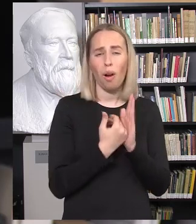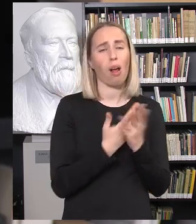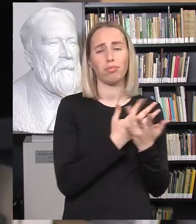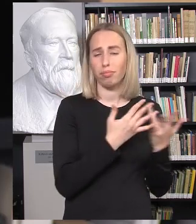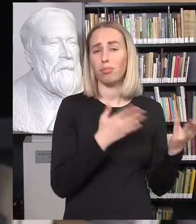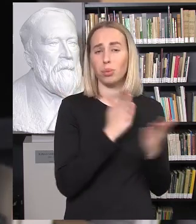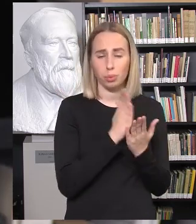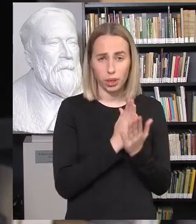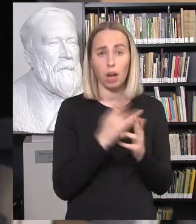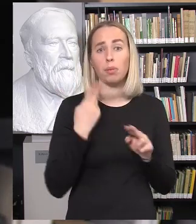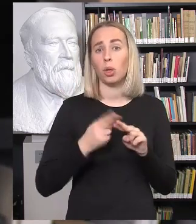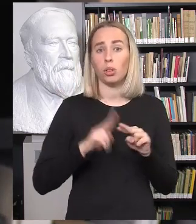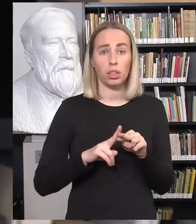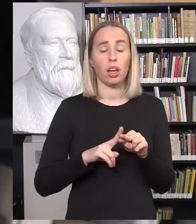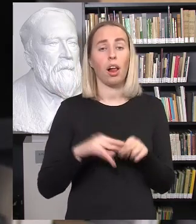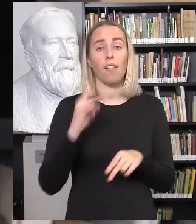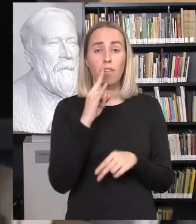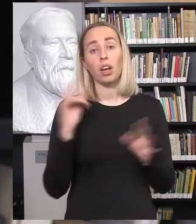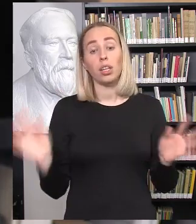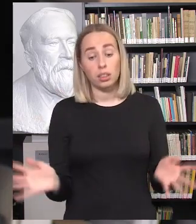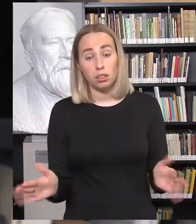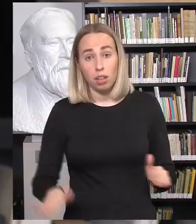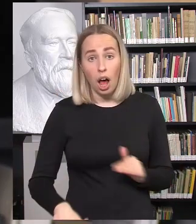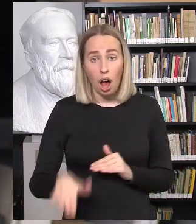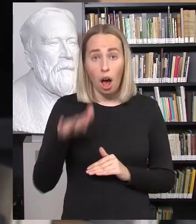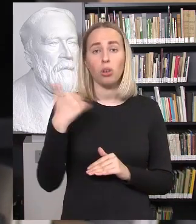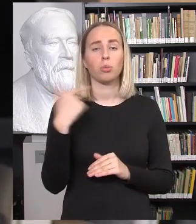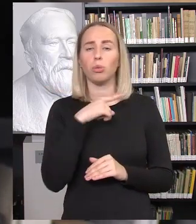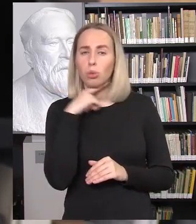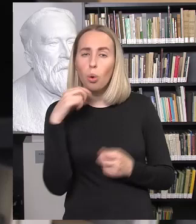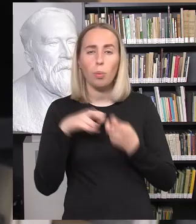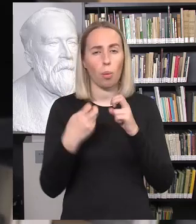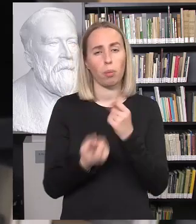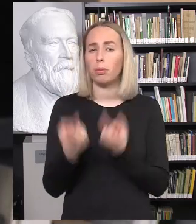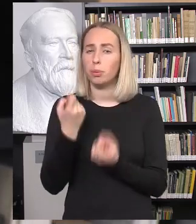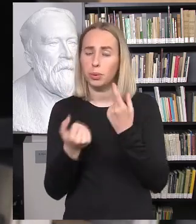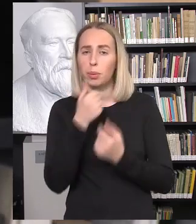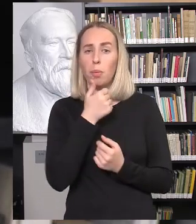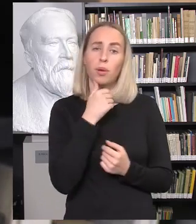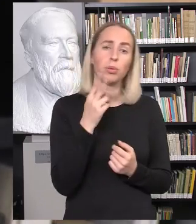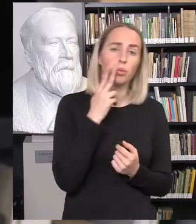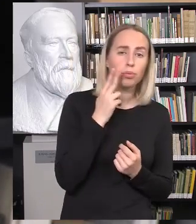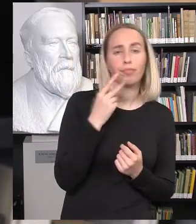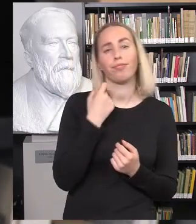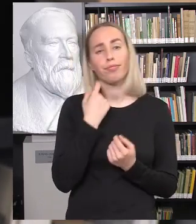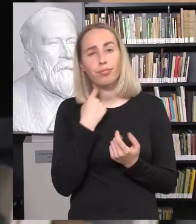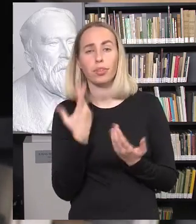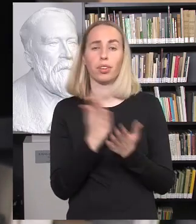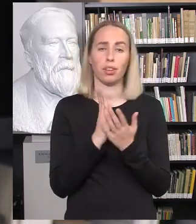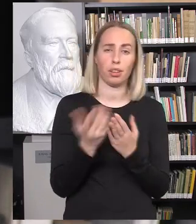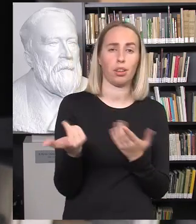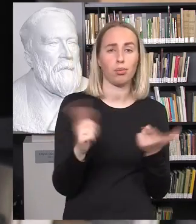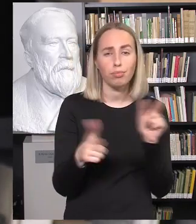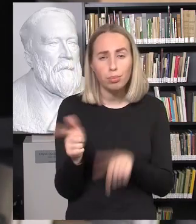aukdamas vaikas, turi, na, labai daug iššūkio. Mes turime ir žalingų įpročių problemą, mes turime ir patyčių